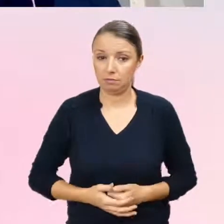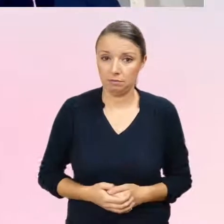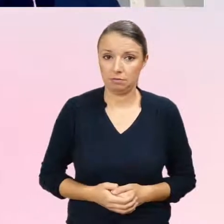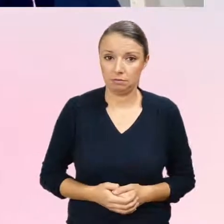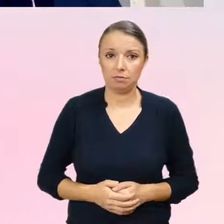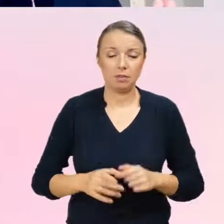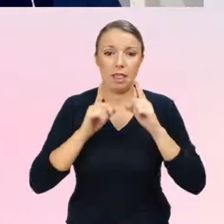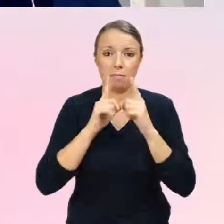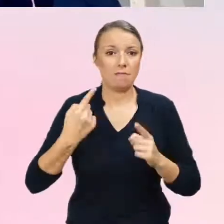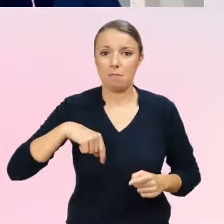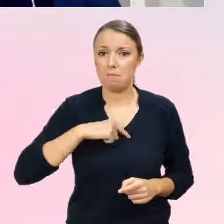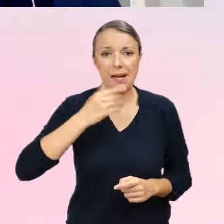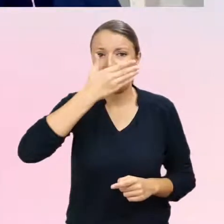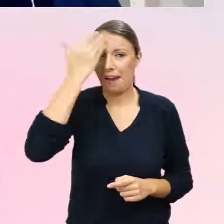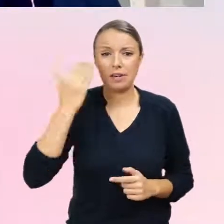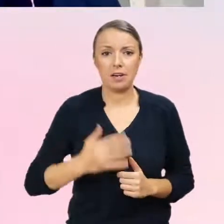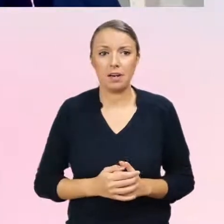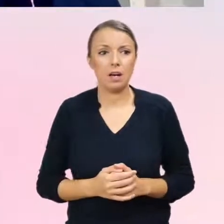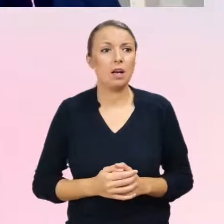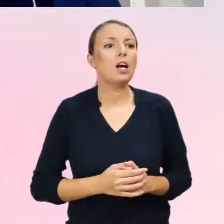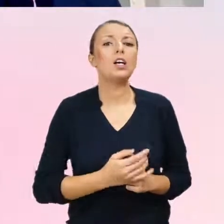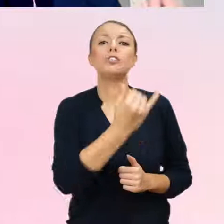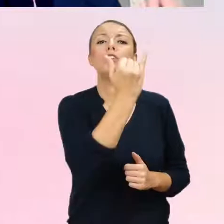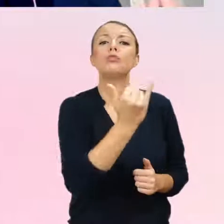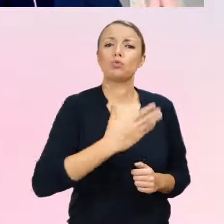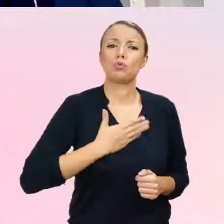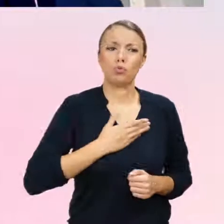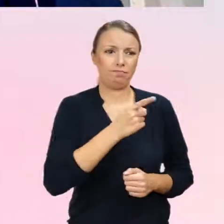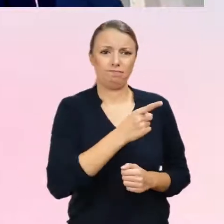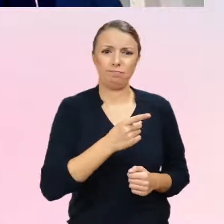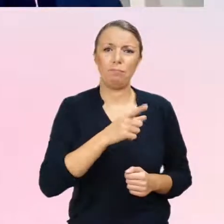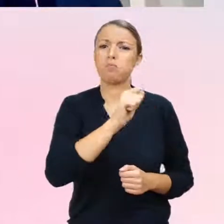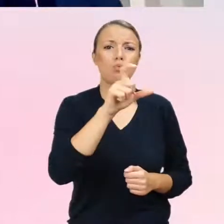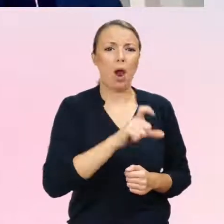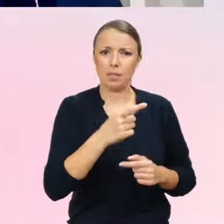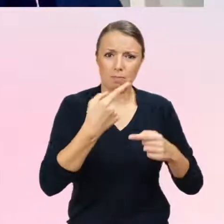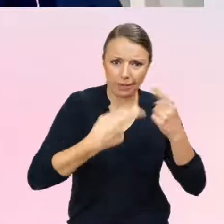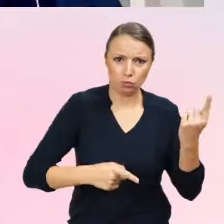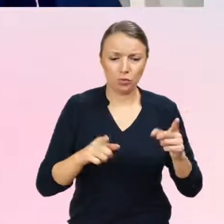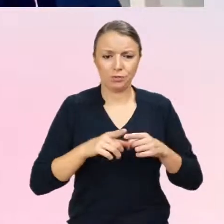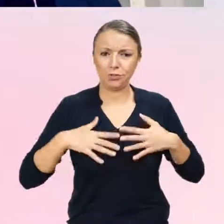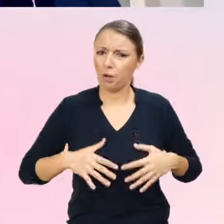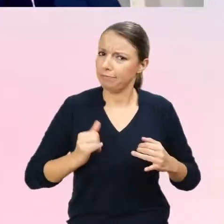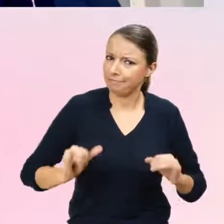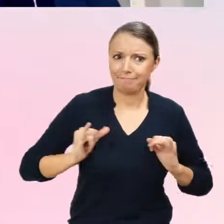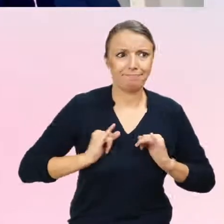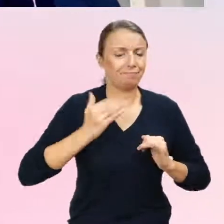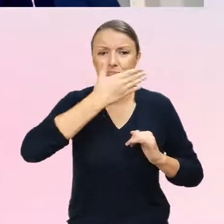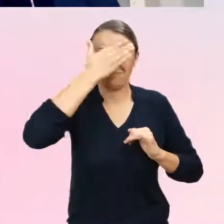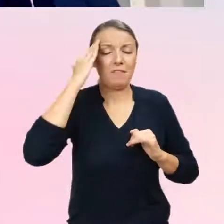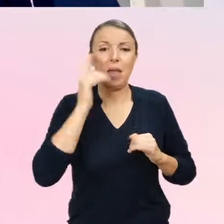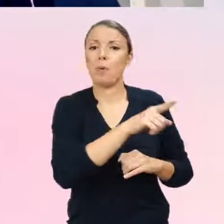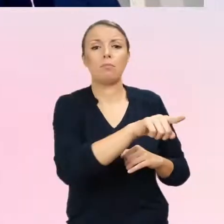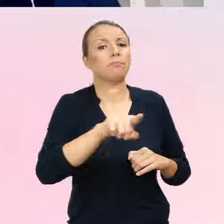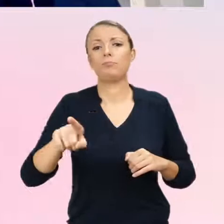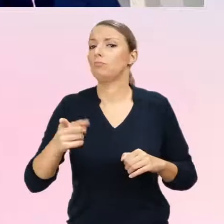wiemy, u którego dziecka się ta niezgodność utrzyma, ale wiemy też, że jest bardzo duże ryzyko, że dziecko, które ma